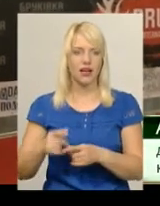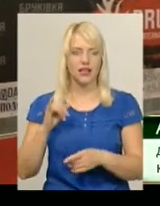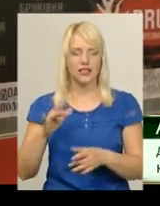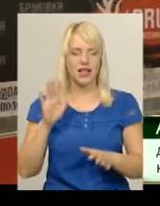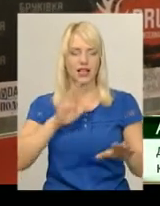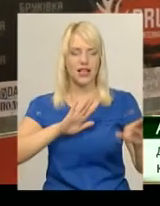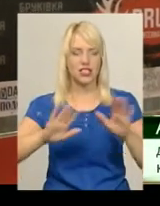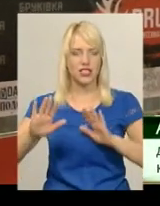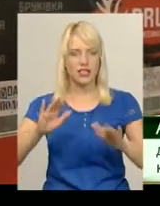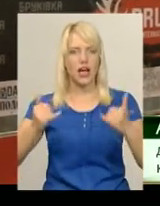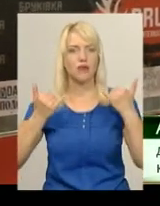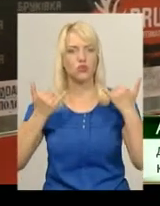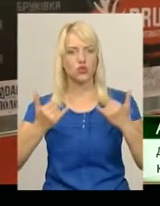кіно.